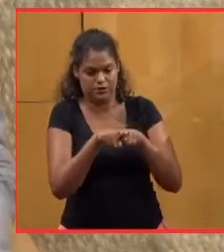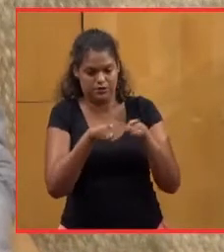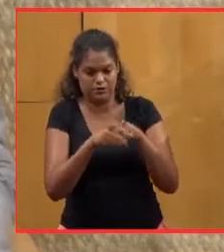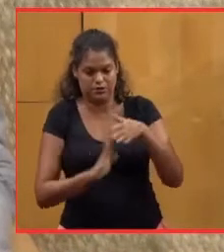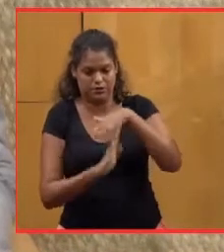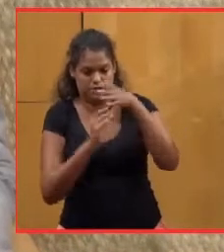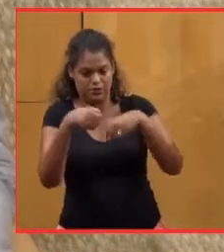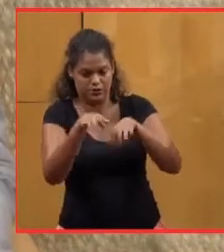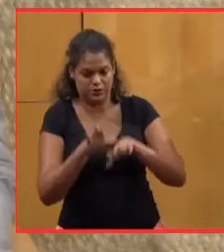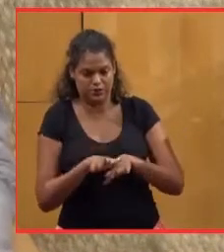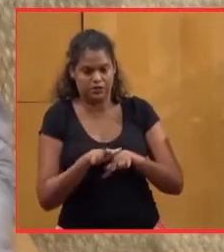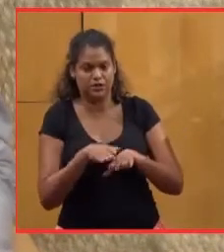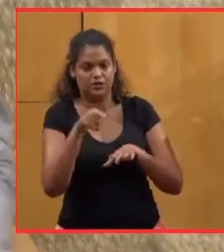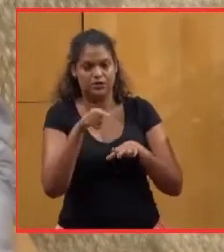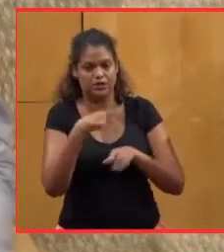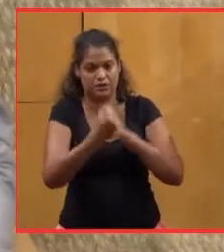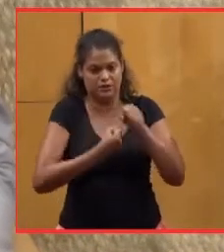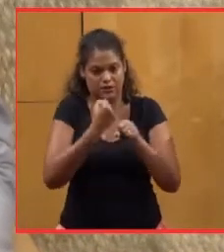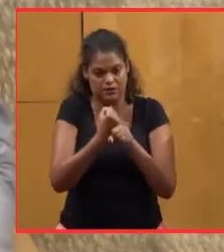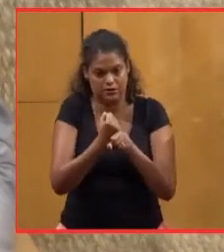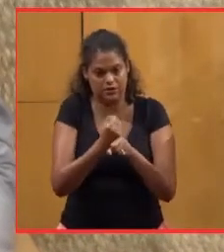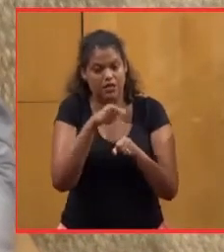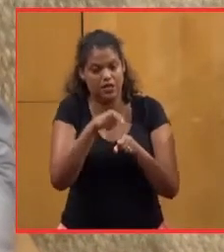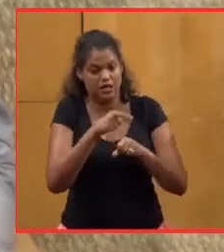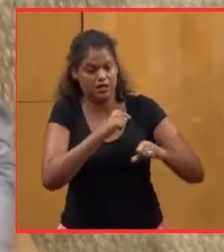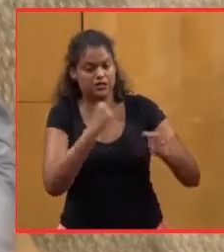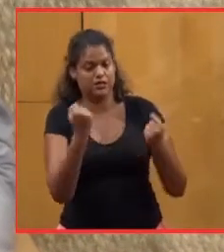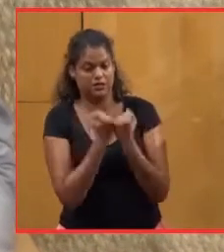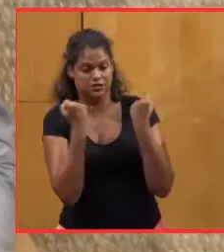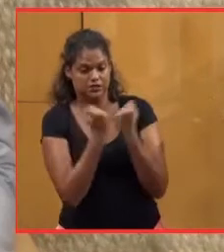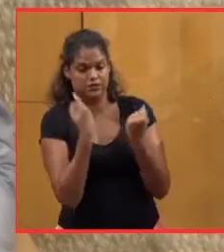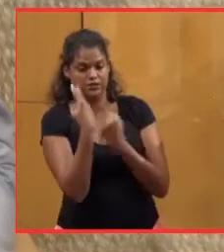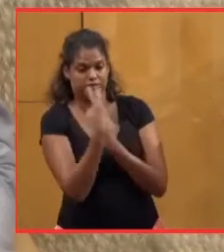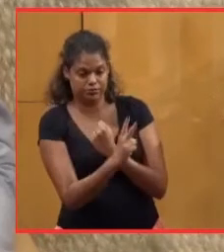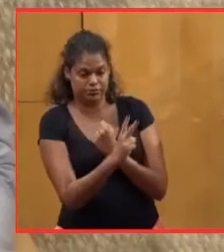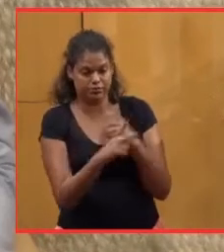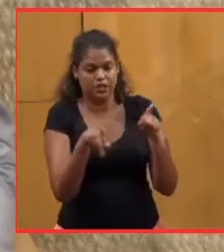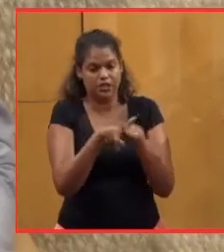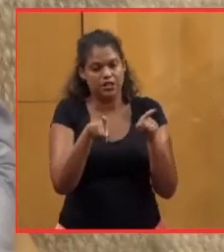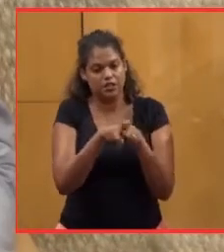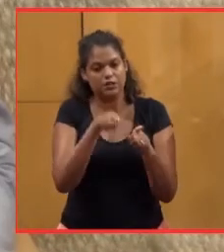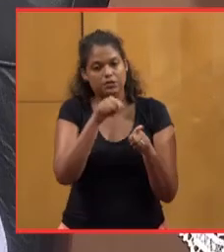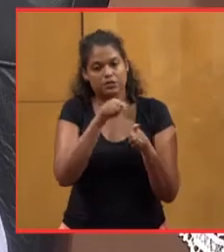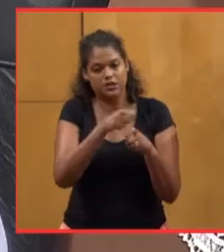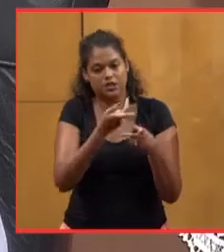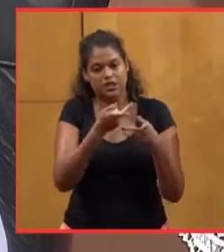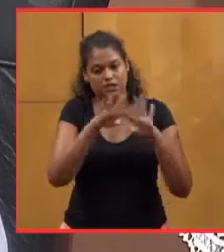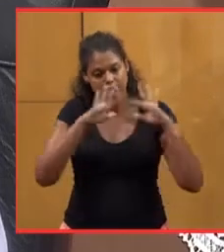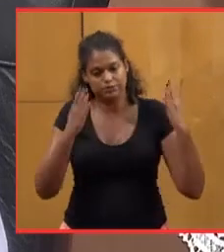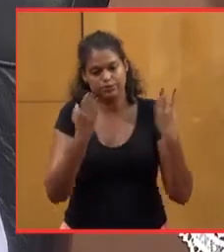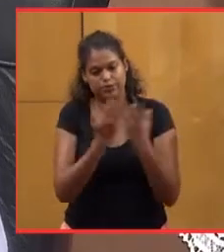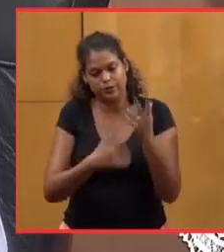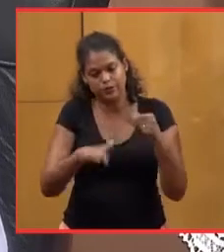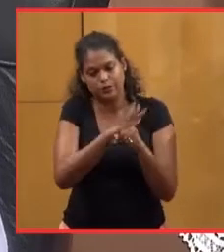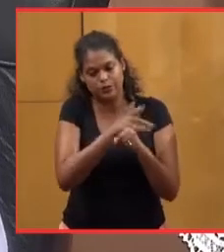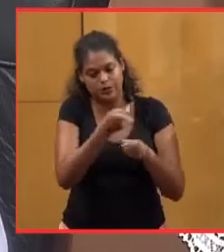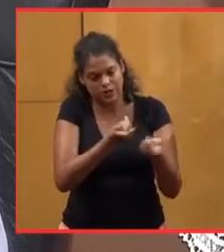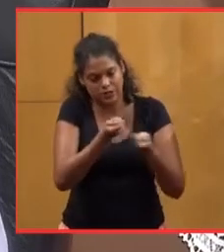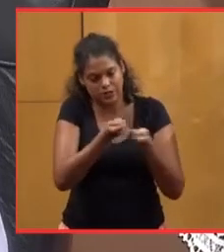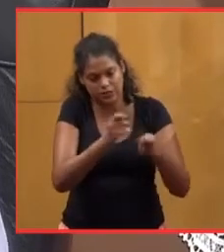de l'année 2016 est le résultat de votre activité et de votre complète et entière gestion politique à vous.